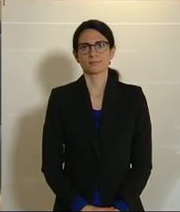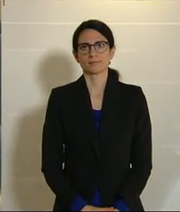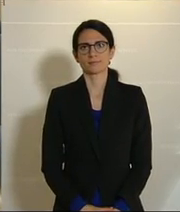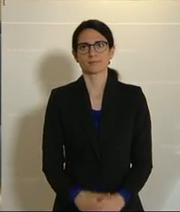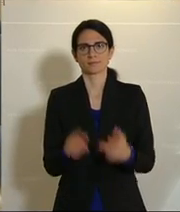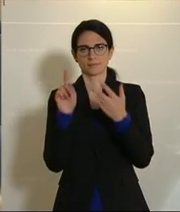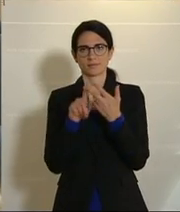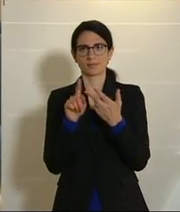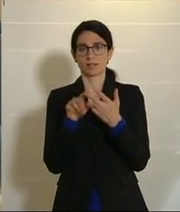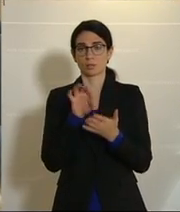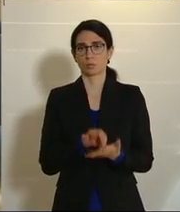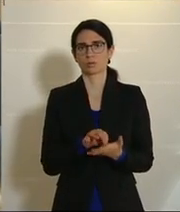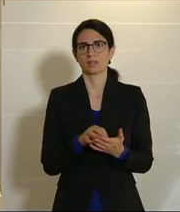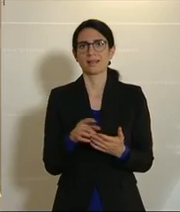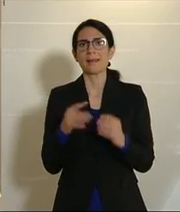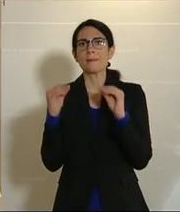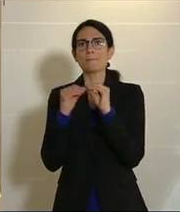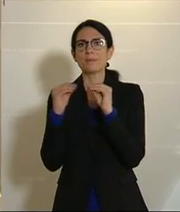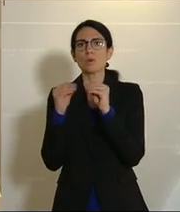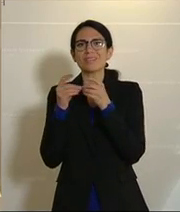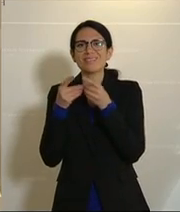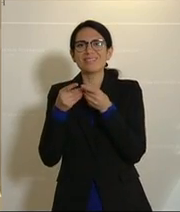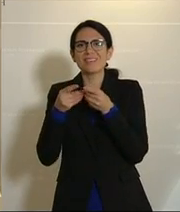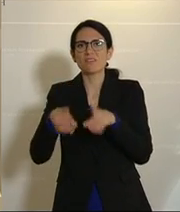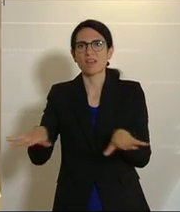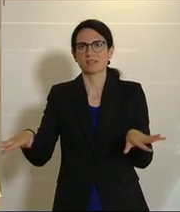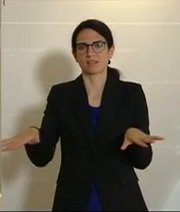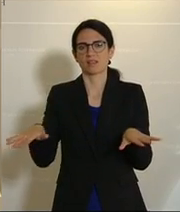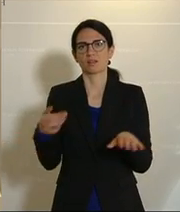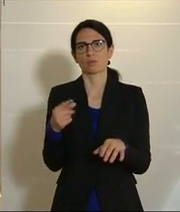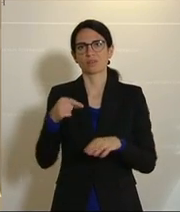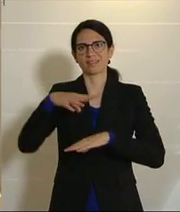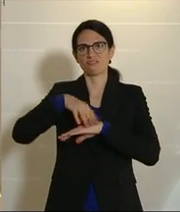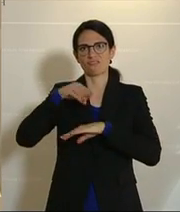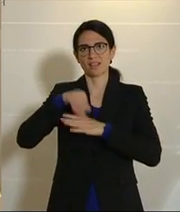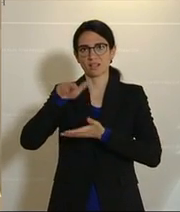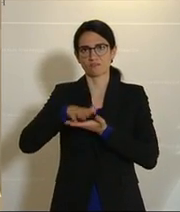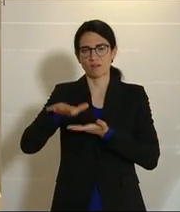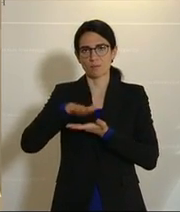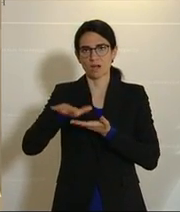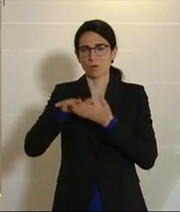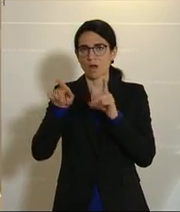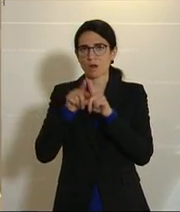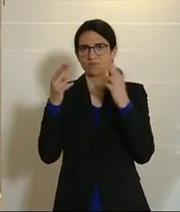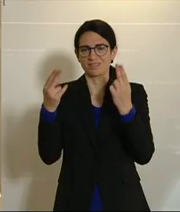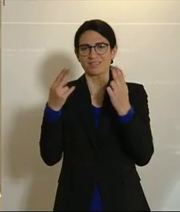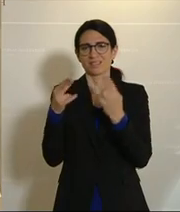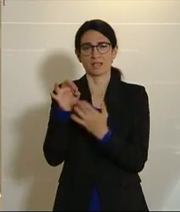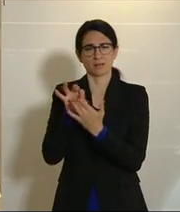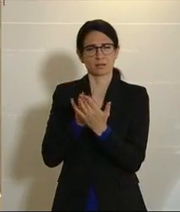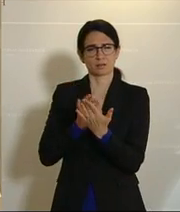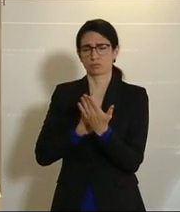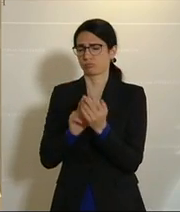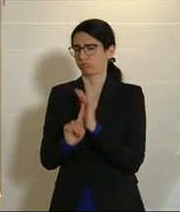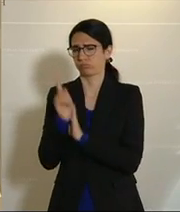Dritter Hebel, Biodiversität. Es betrifft wieder das Thema Flächenverbrauch. Hier sind wir in den Indikatoren wesentlich zu hoch.